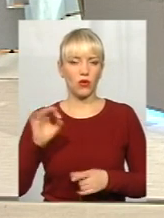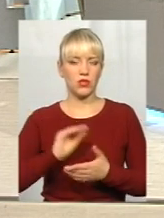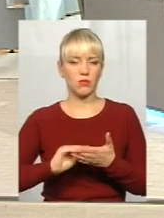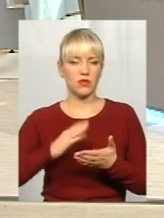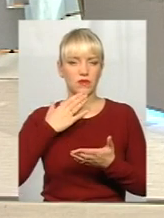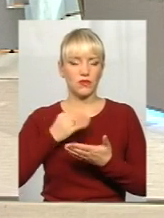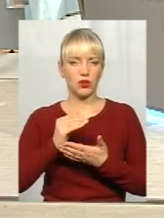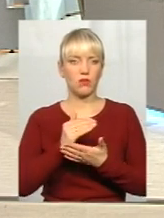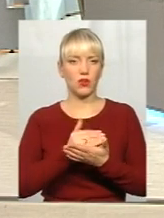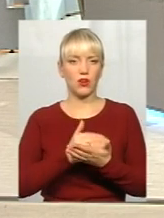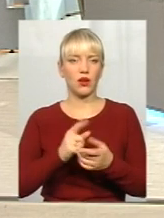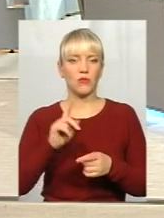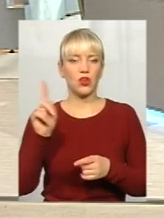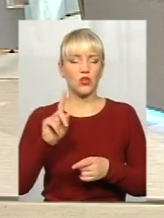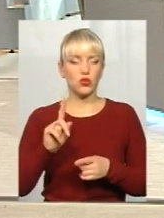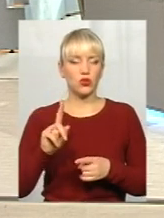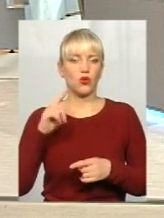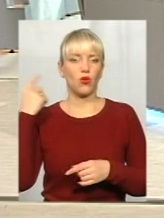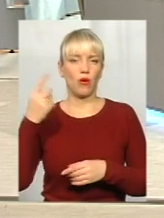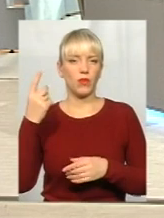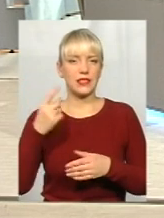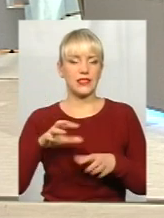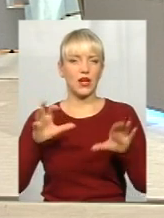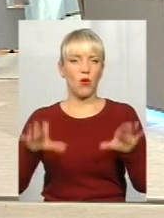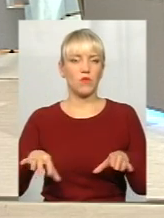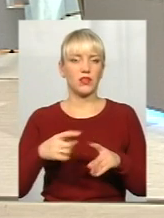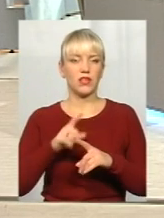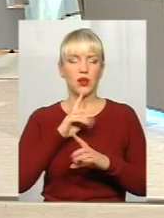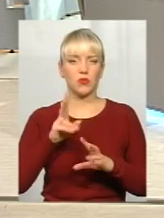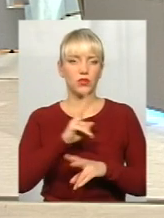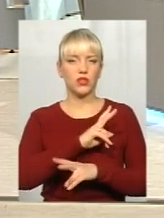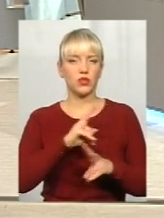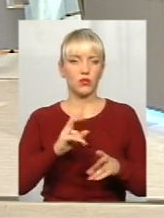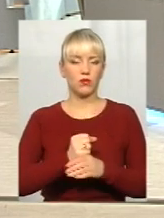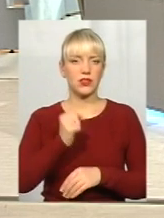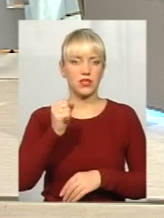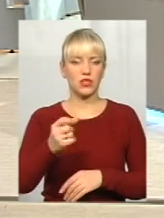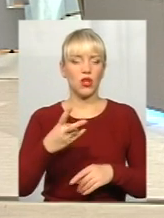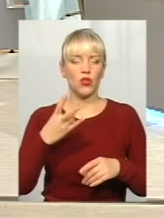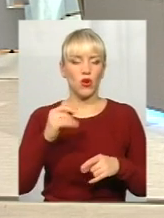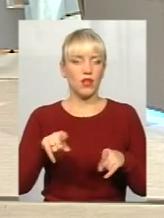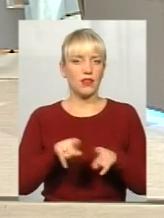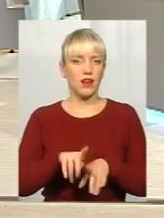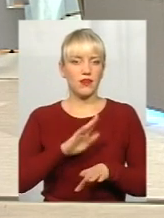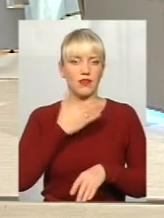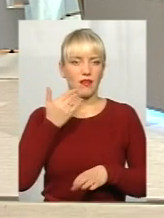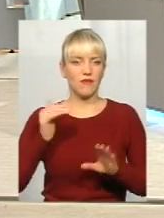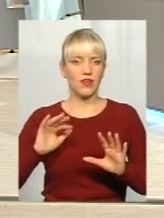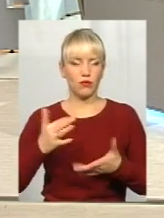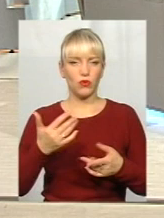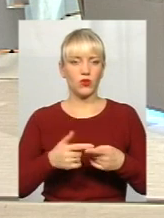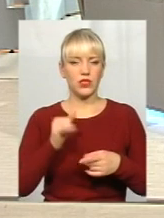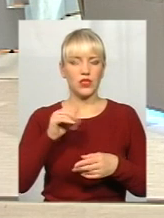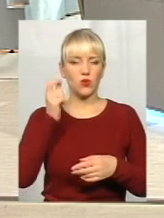губернаторів зверху вже вам ніхто не буде призначати. Але відбувся не так. Мало того, Україна підписала з Європейським Союзом